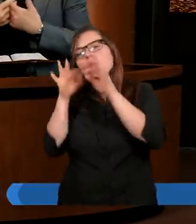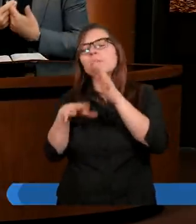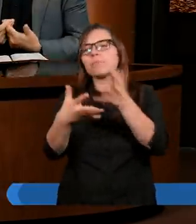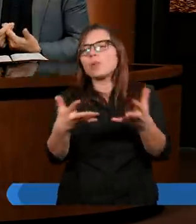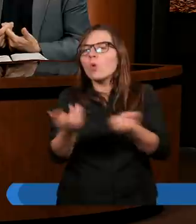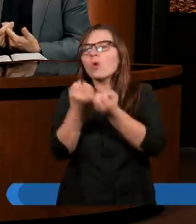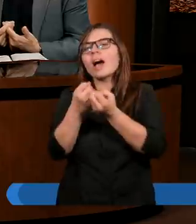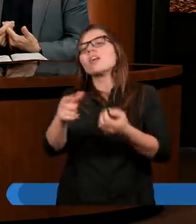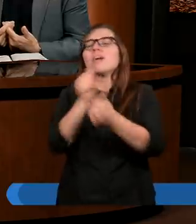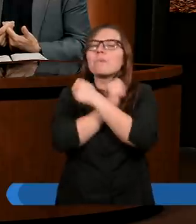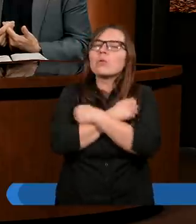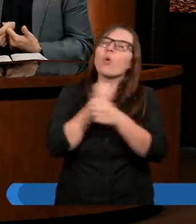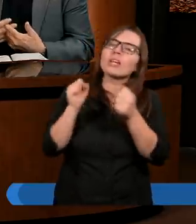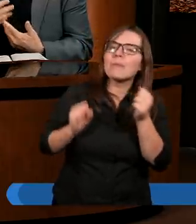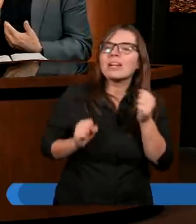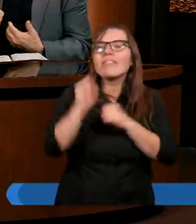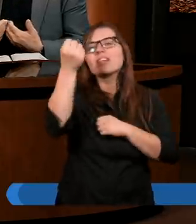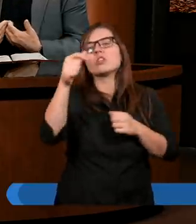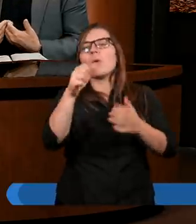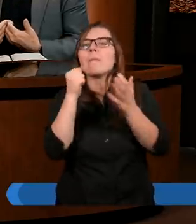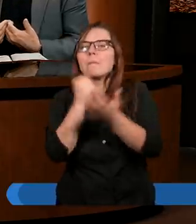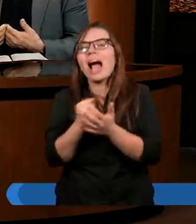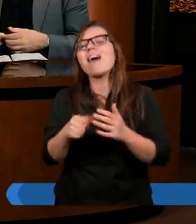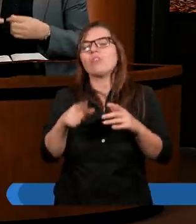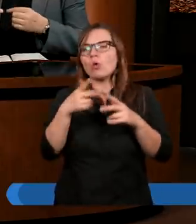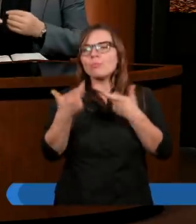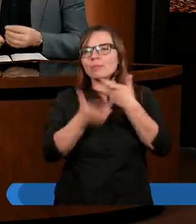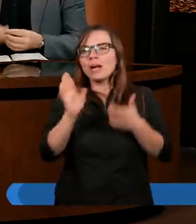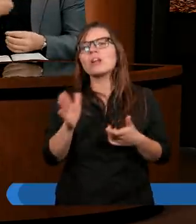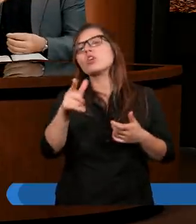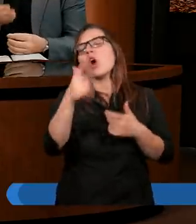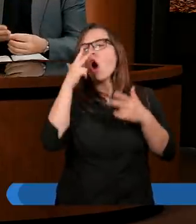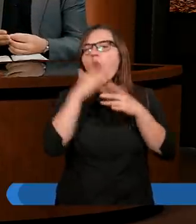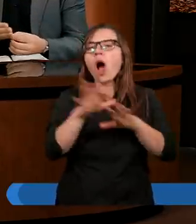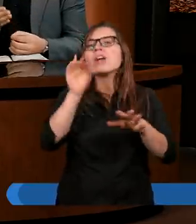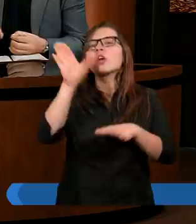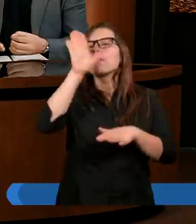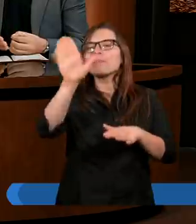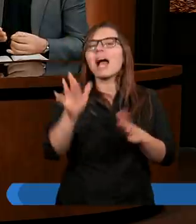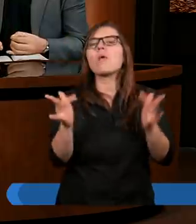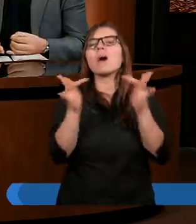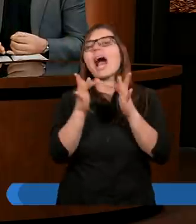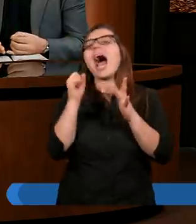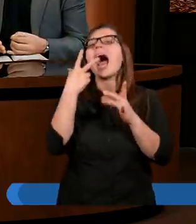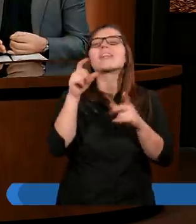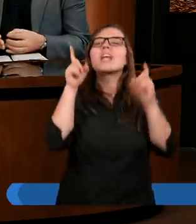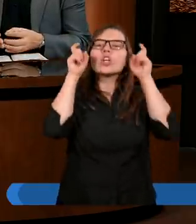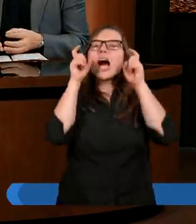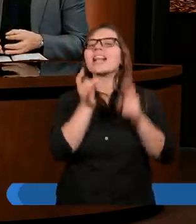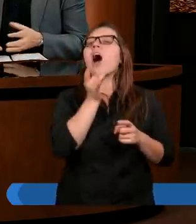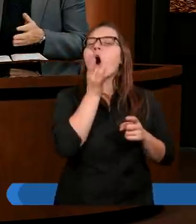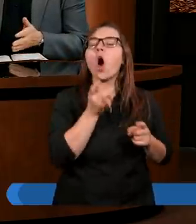że jednak miłość zwycięży, co się okaże w końcu, pokaże, że Bóg miał rację, nie szatan, oskarżyciel.